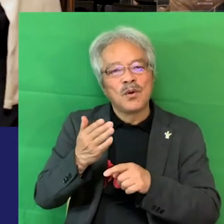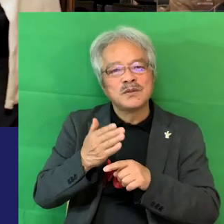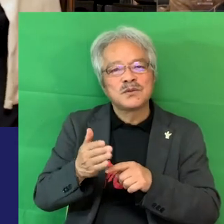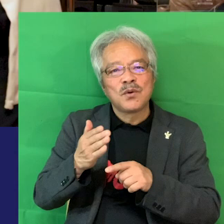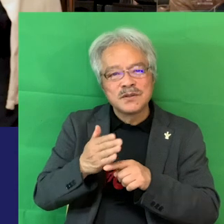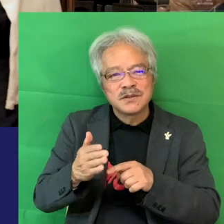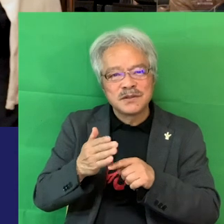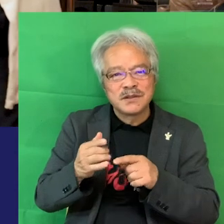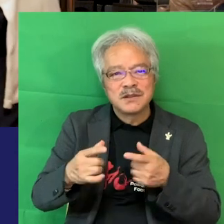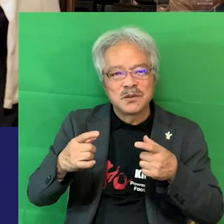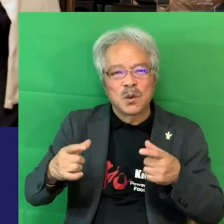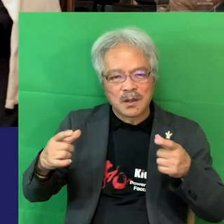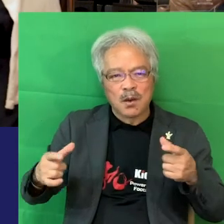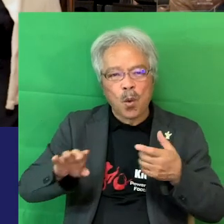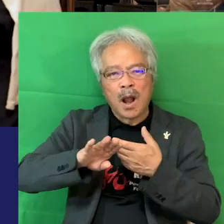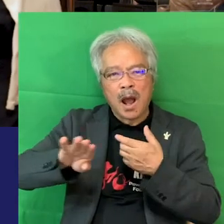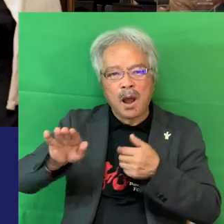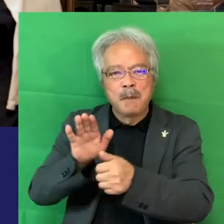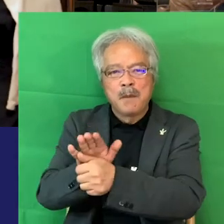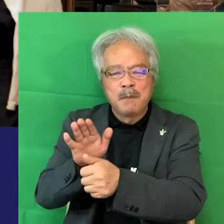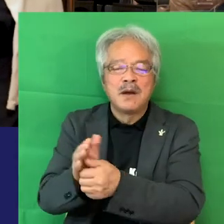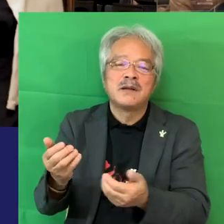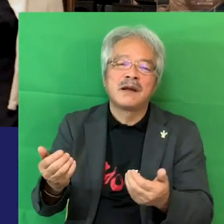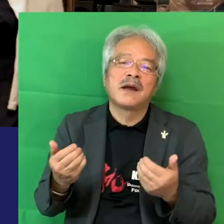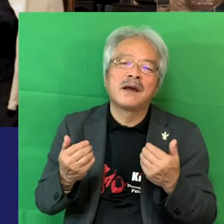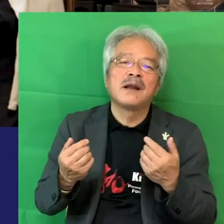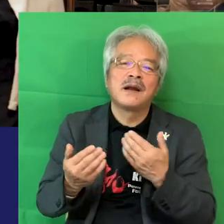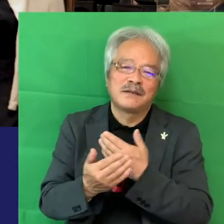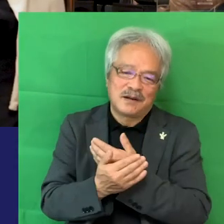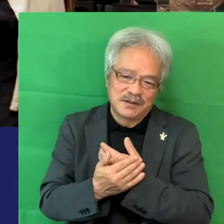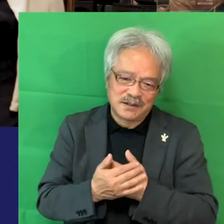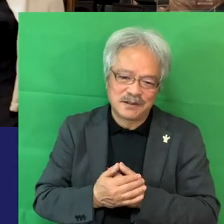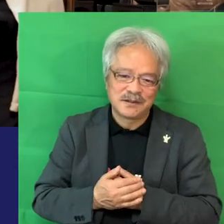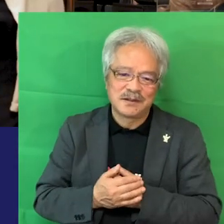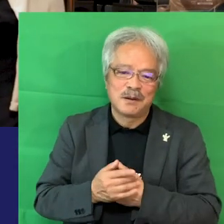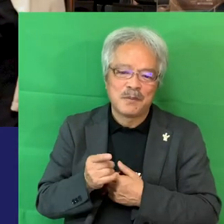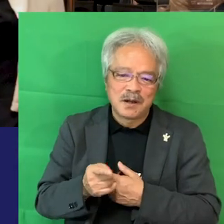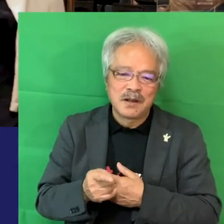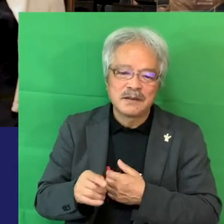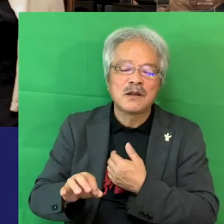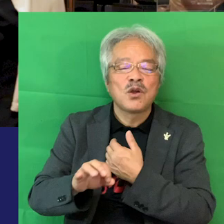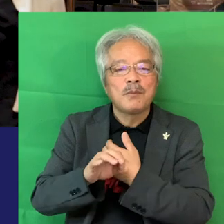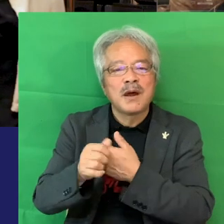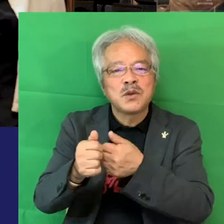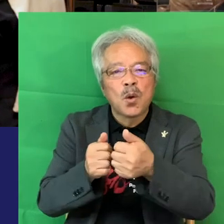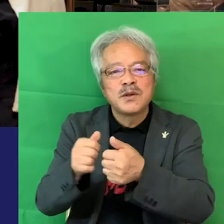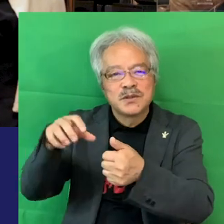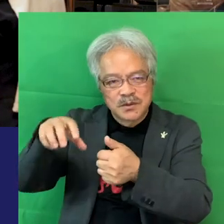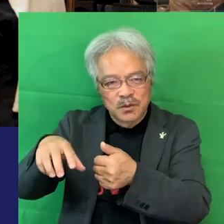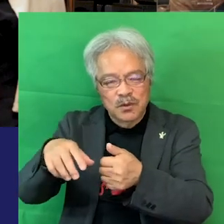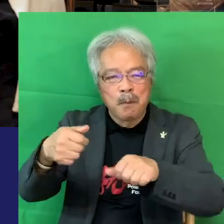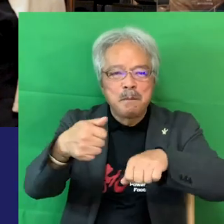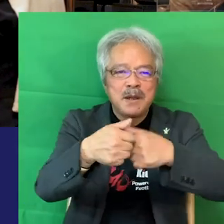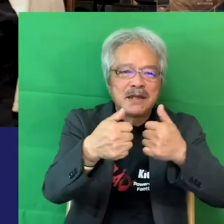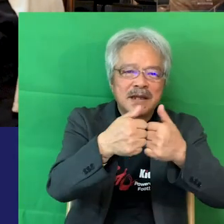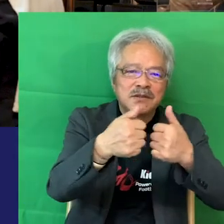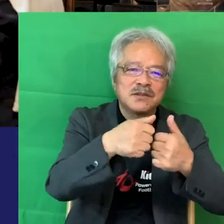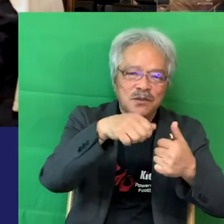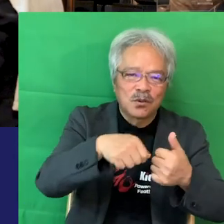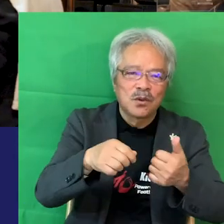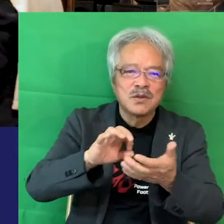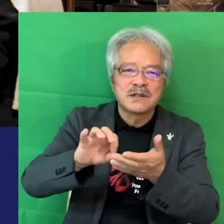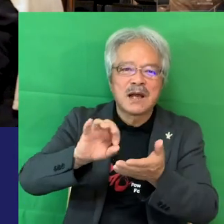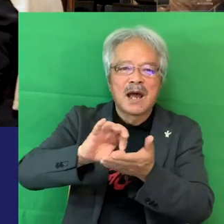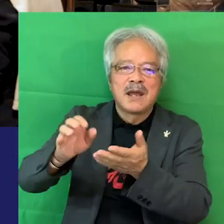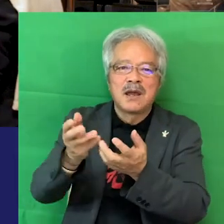ないとチームは勝てないとかだから結構なんか競技するところとミーティングするところとかを使い分けたりとかしてこの人た